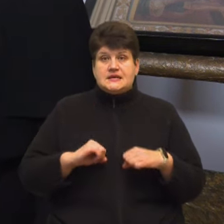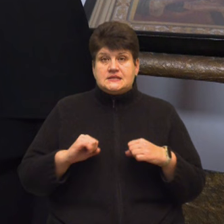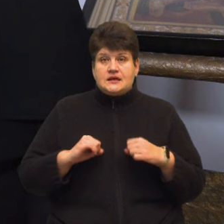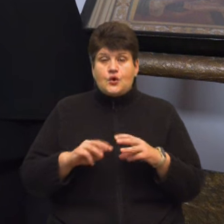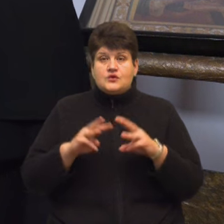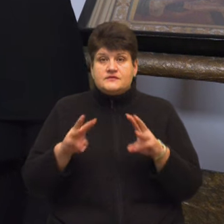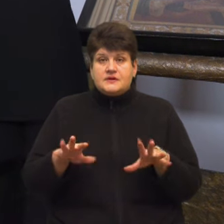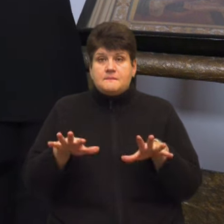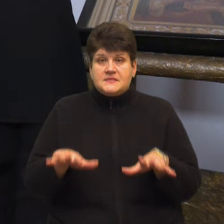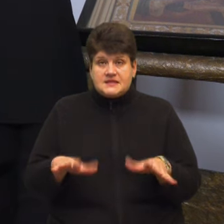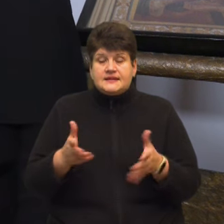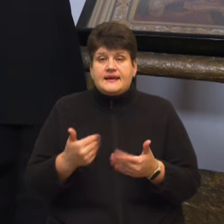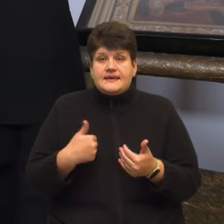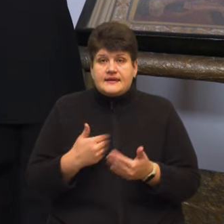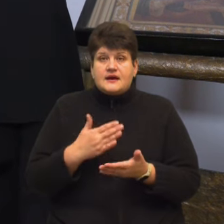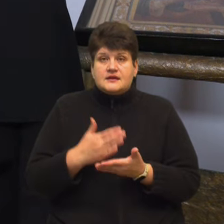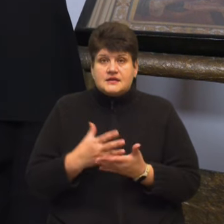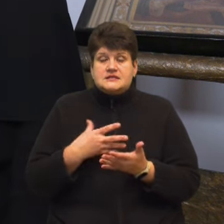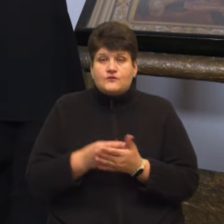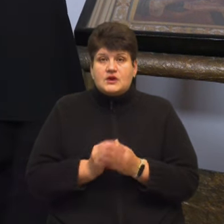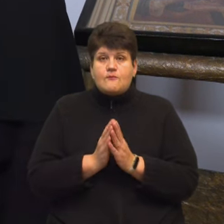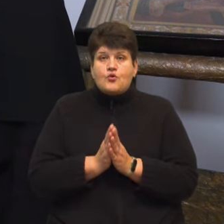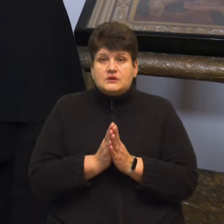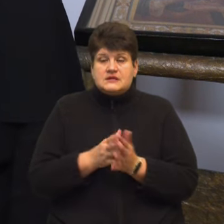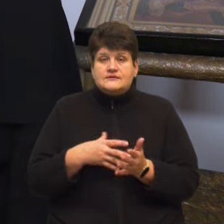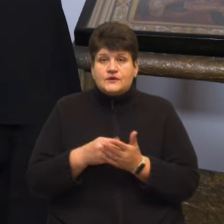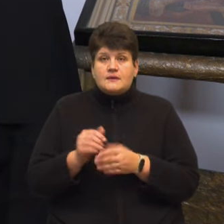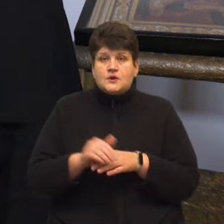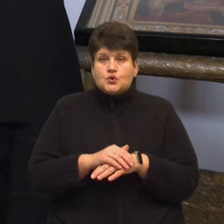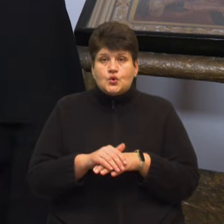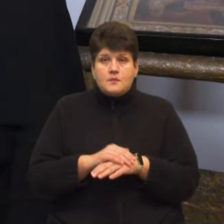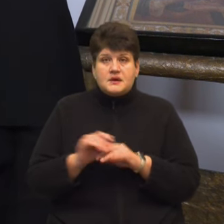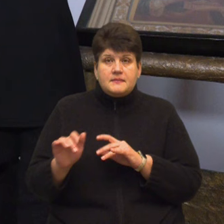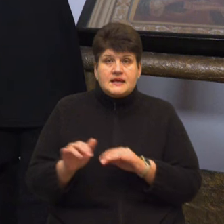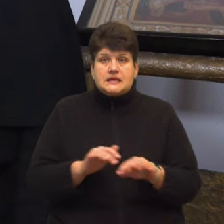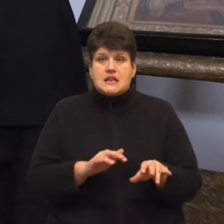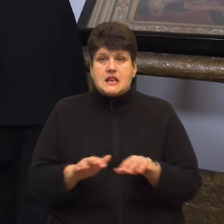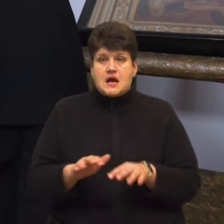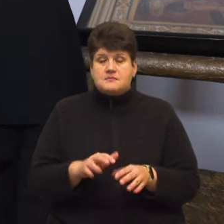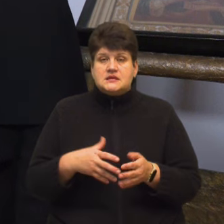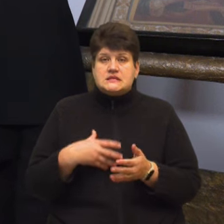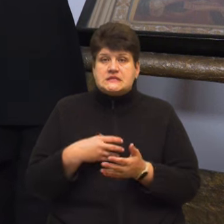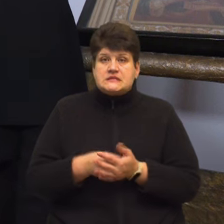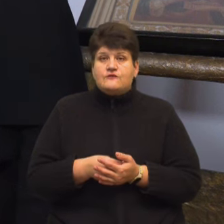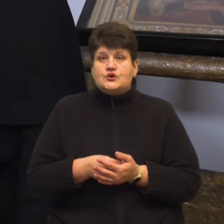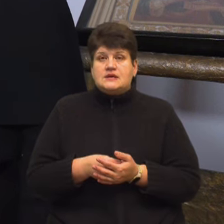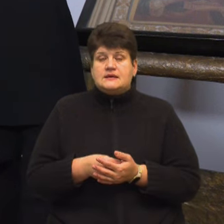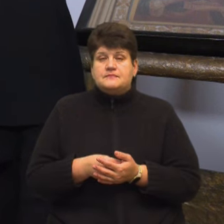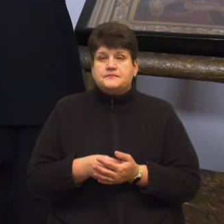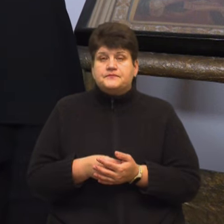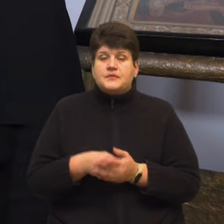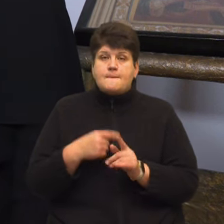місце, де я є своєю молитвою, своїми добрими ділами. Своїми такими, знаєте,